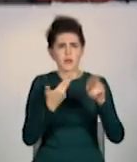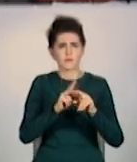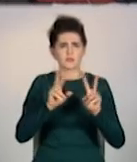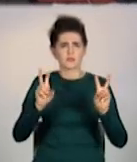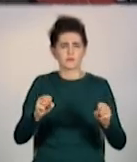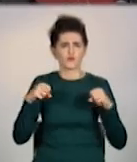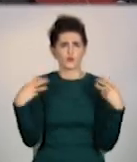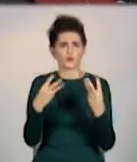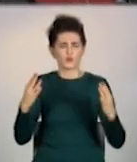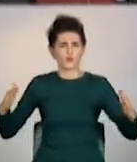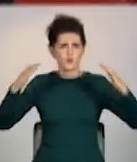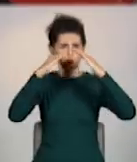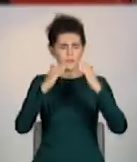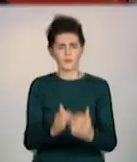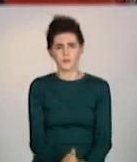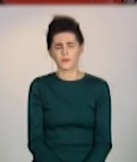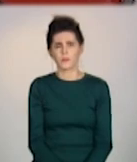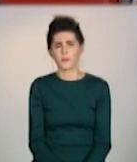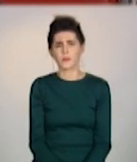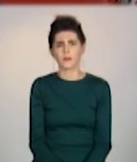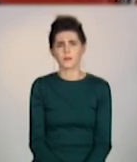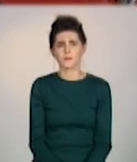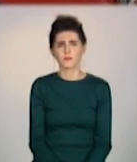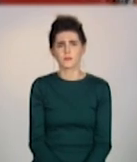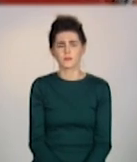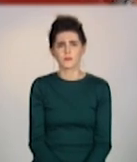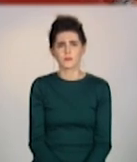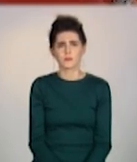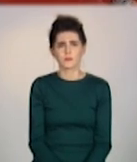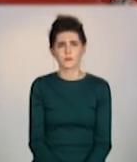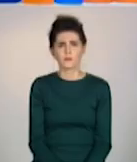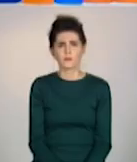будівлі. Олена Успенська, Володимир Краснов, телеканал «Донбас».